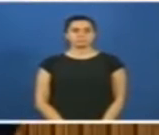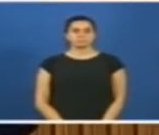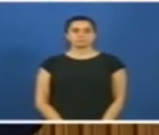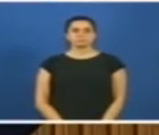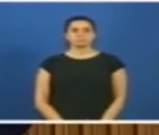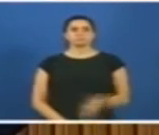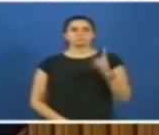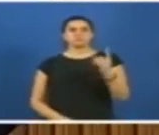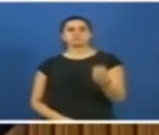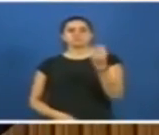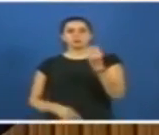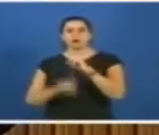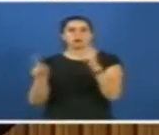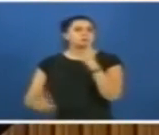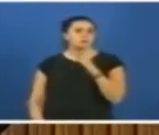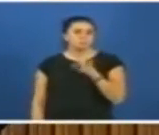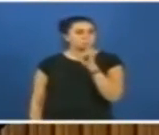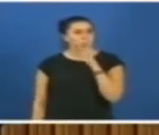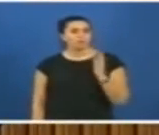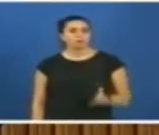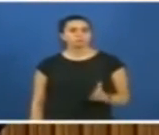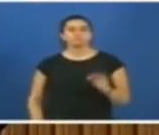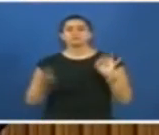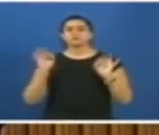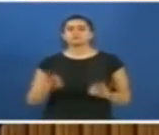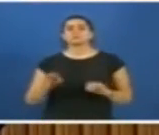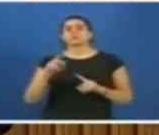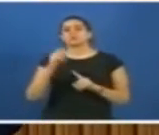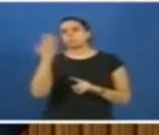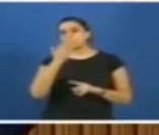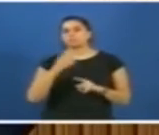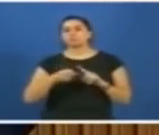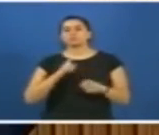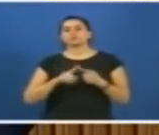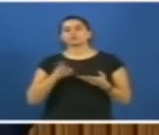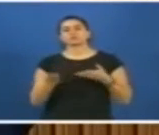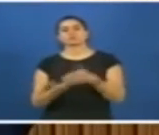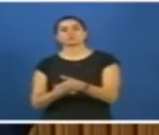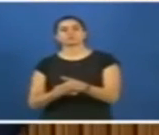Birisi çıkıp itiraz etti mi? Hayır. Şimdi ilkokullara siyaseti sokuyorlar.